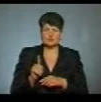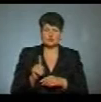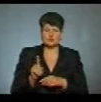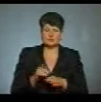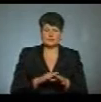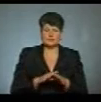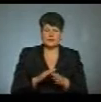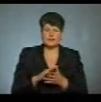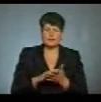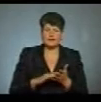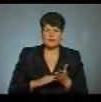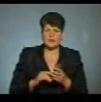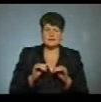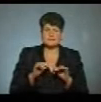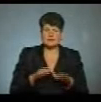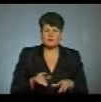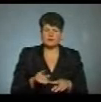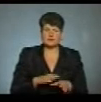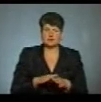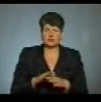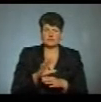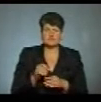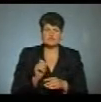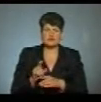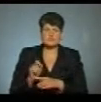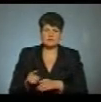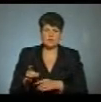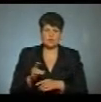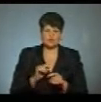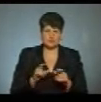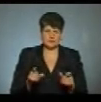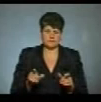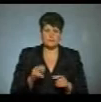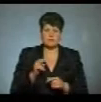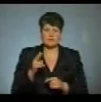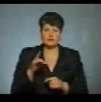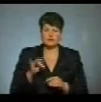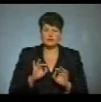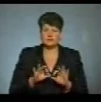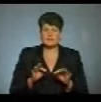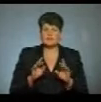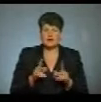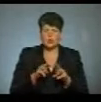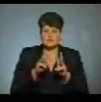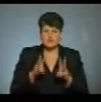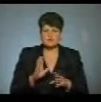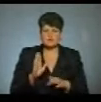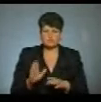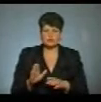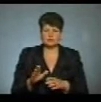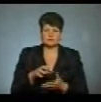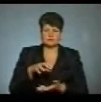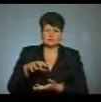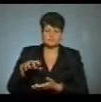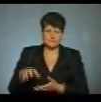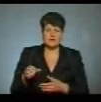дотримання і надалі заходитів, вони виконують ці вказівки районного штабу. Павло Дронь також розповів, як освячуватимуть великодні кошики